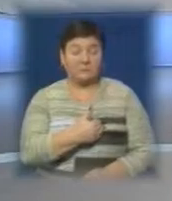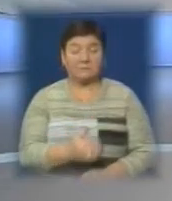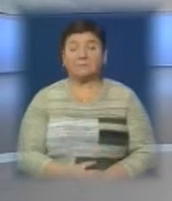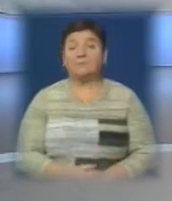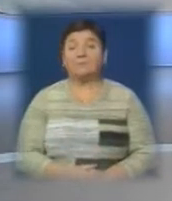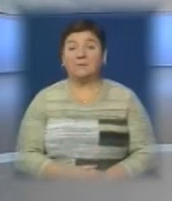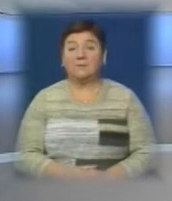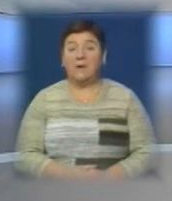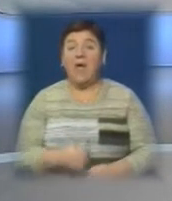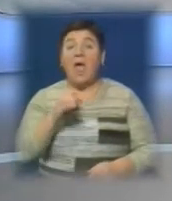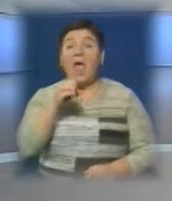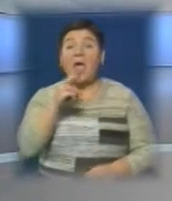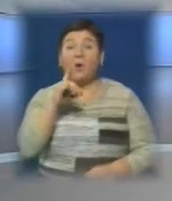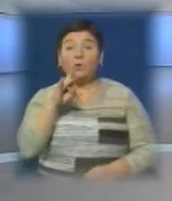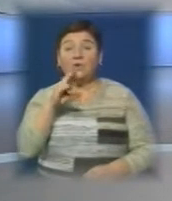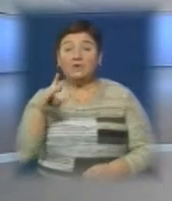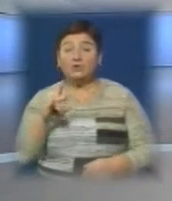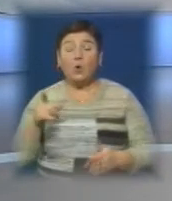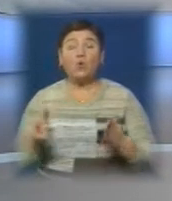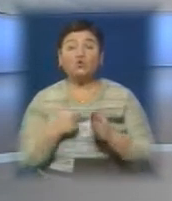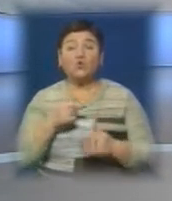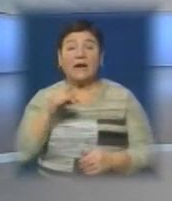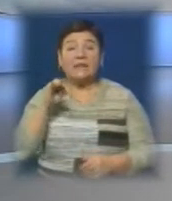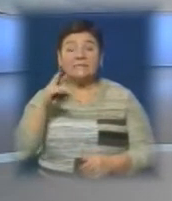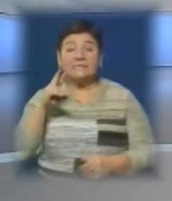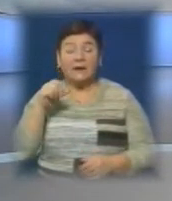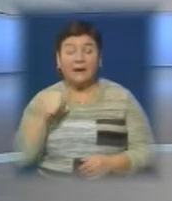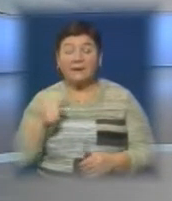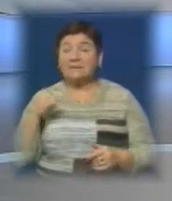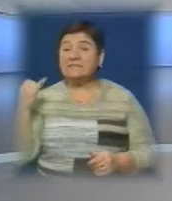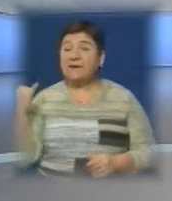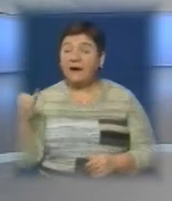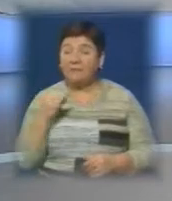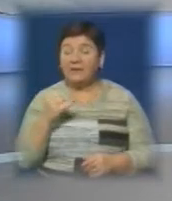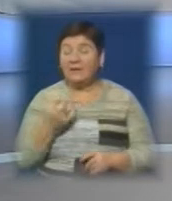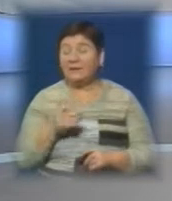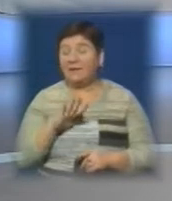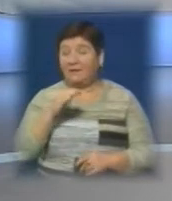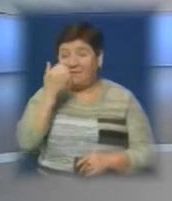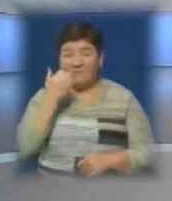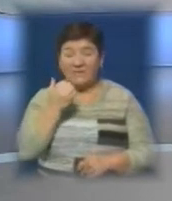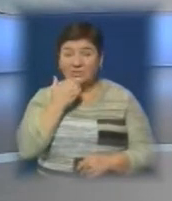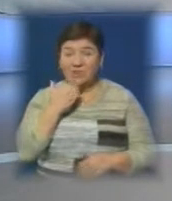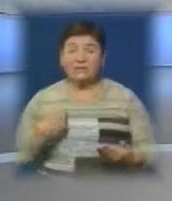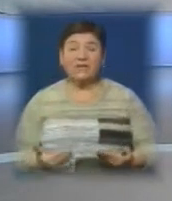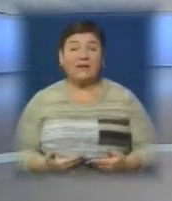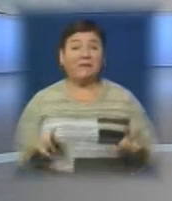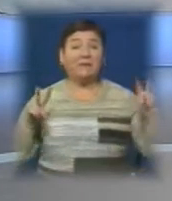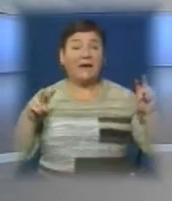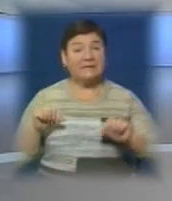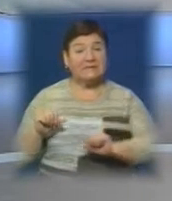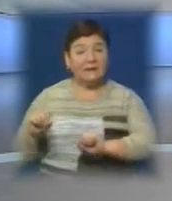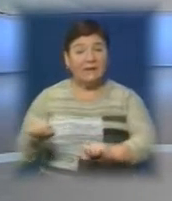Екологічна журналістика водночас цікава і дуже невдячна сфера діяльності. Життєво важливі теми захисту